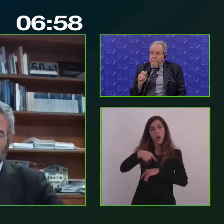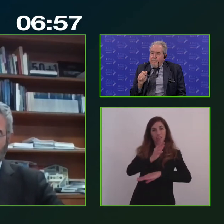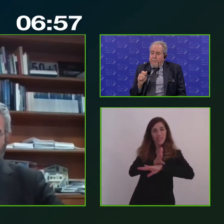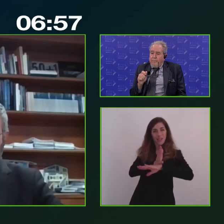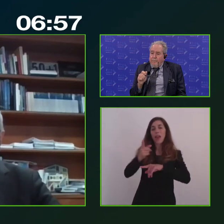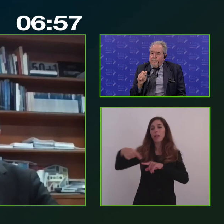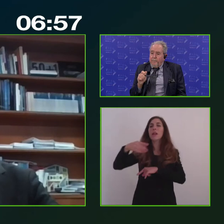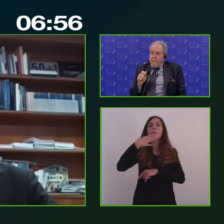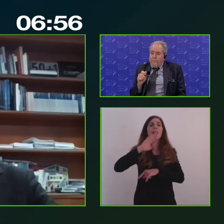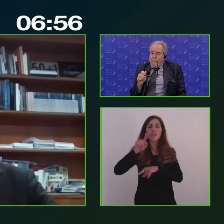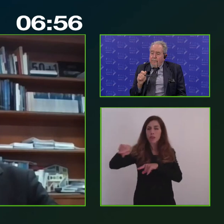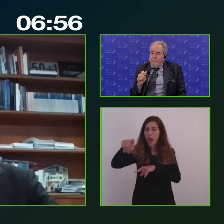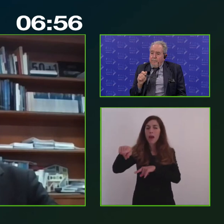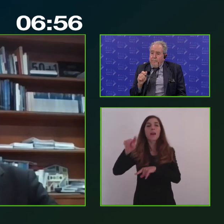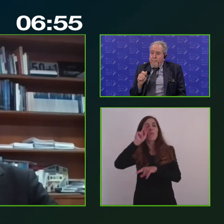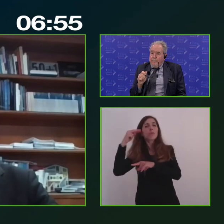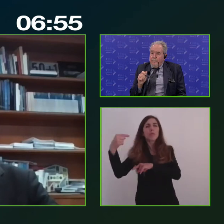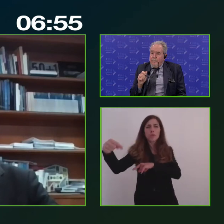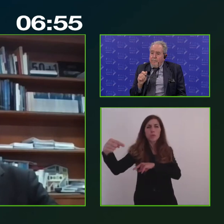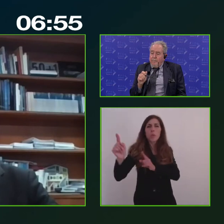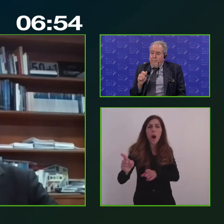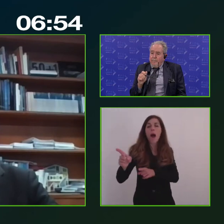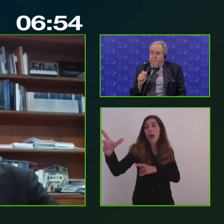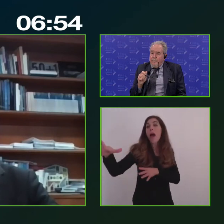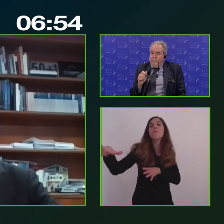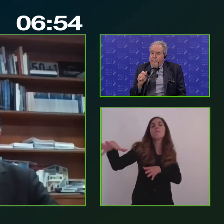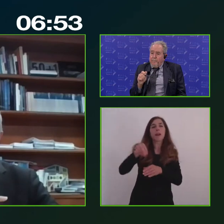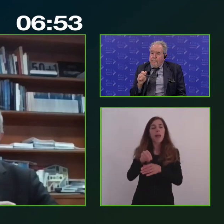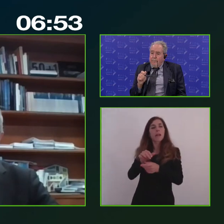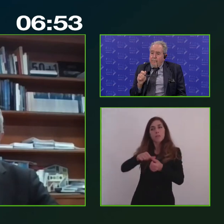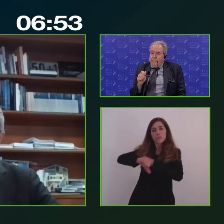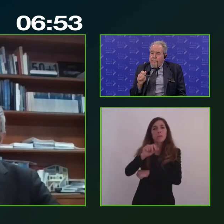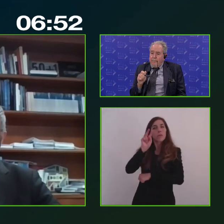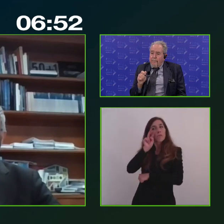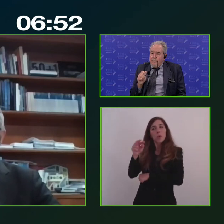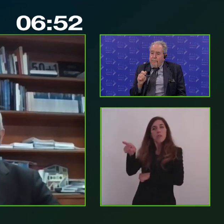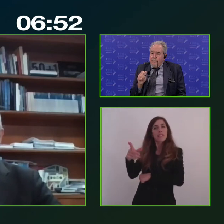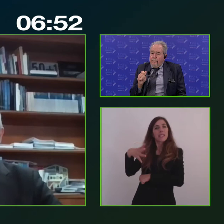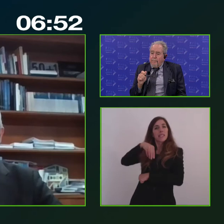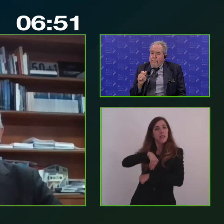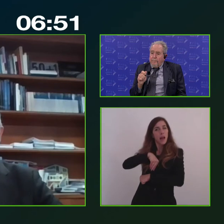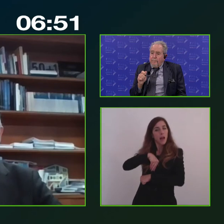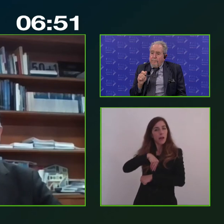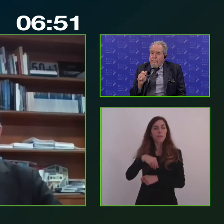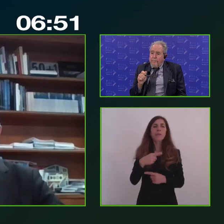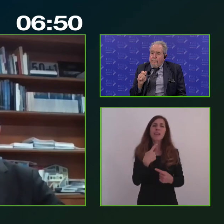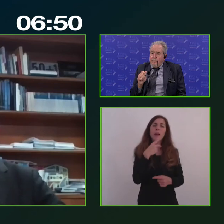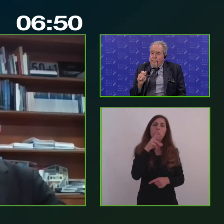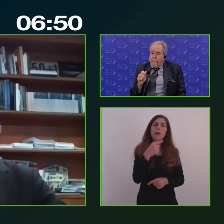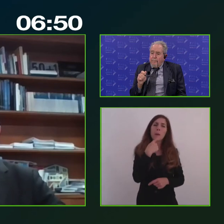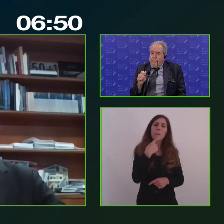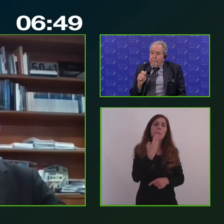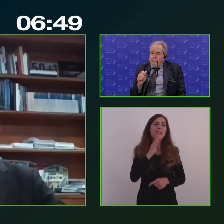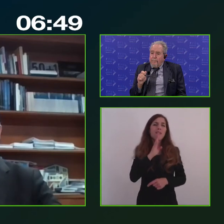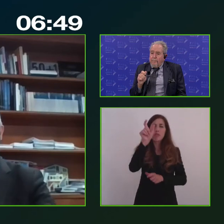definiscono gli interventi che andiamo ad adottare. Chi sono i beneficiari degli interventi?